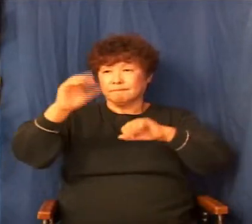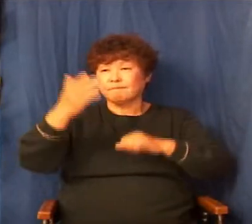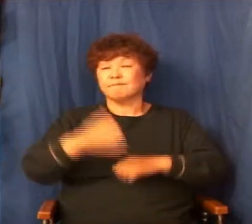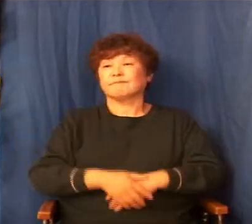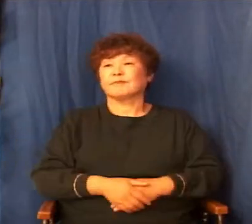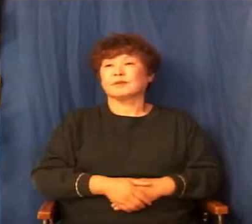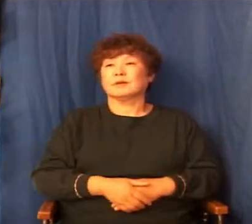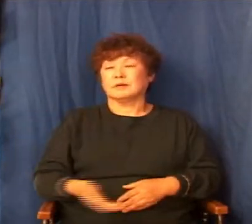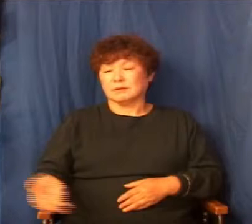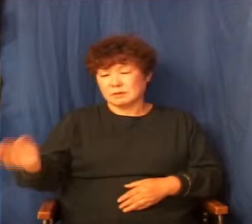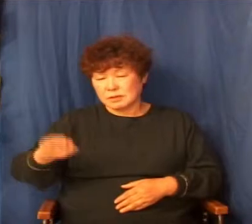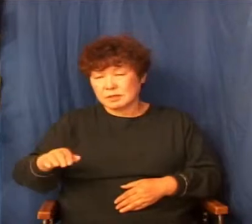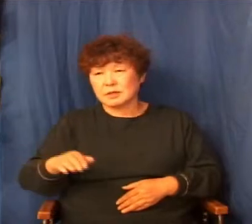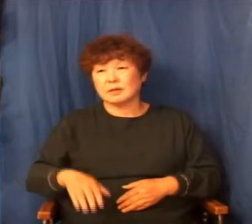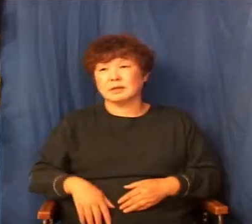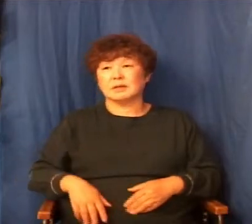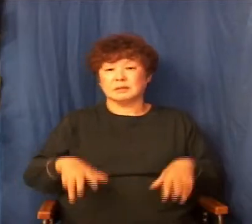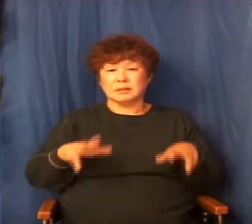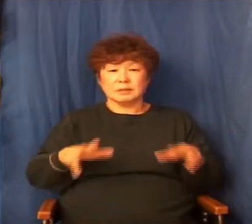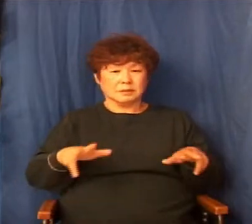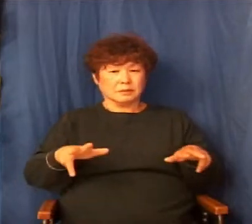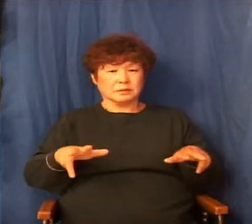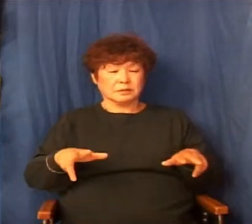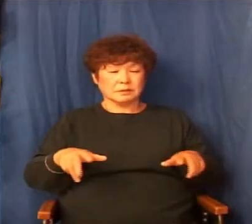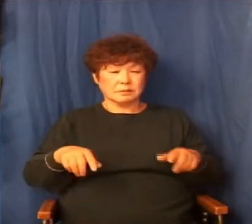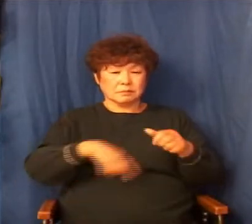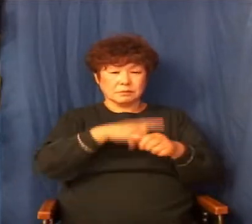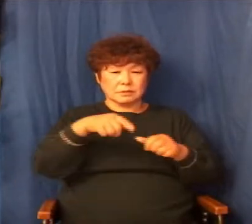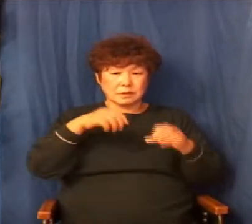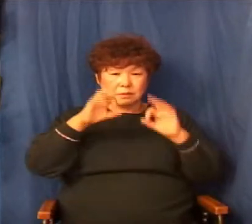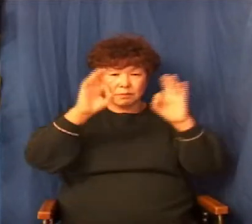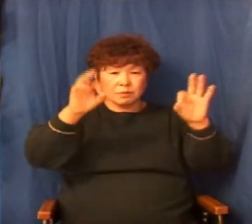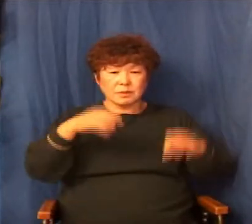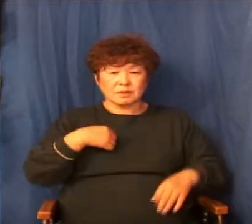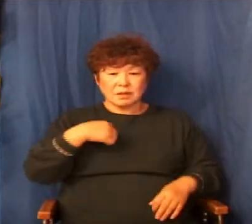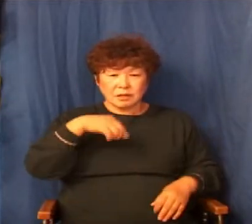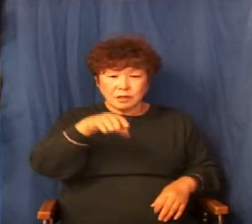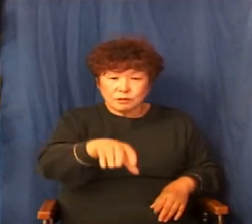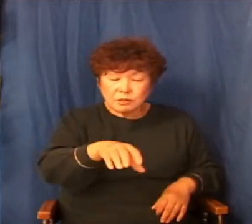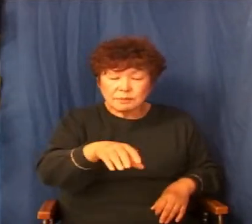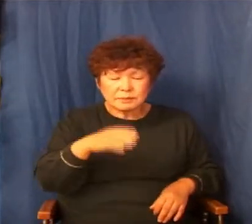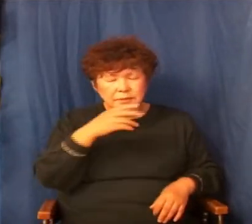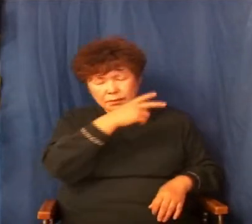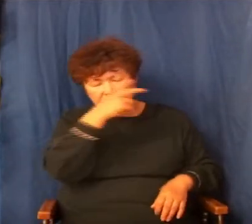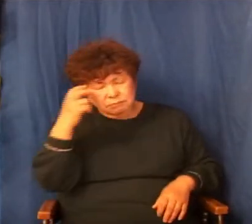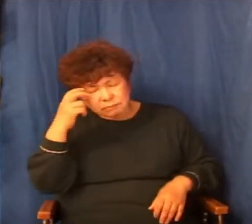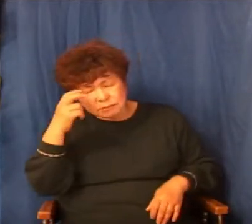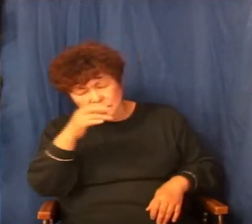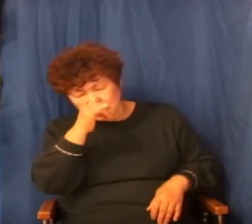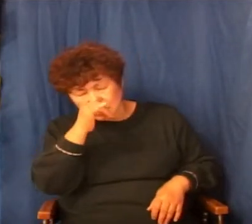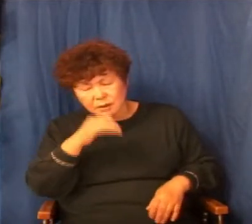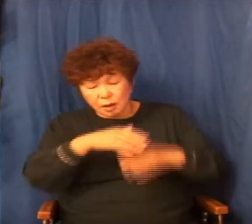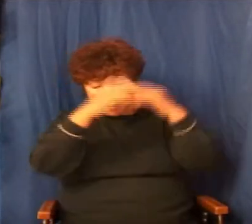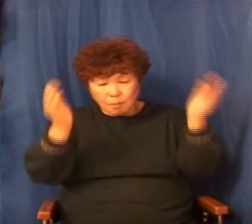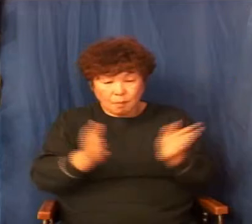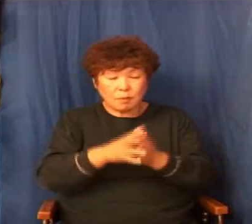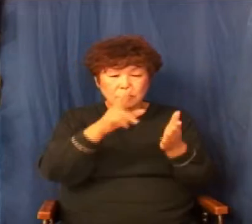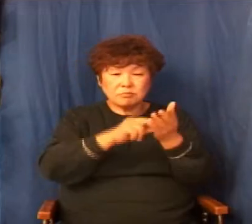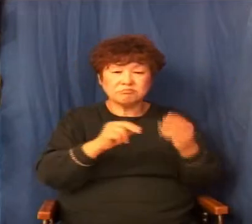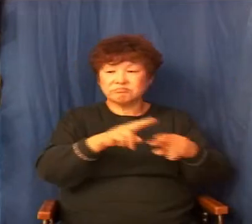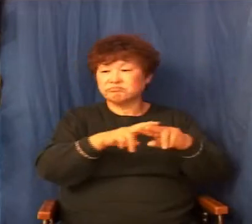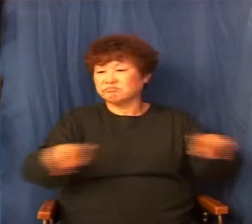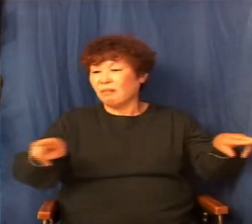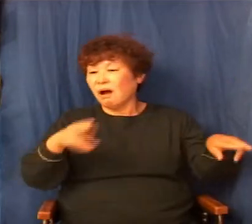현실적으로 보이는 건 너무 달콤하잖아요. 지금 눈앞에 있고 이 모든 것을 다 지금 종결 지을 수 있는